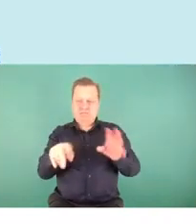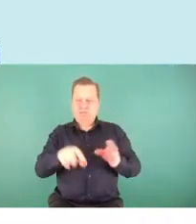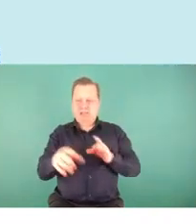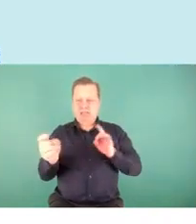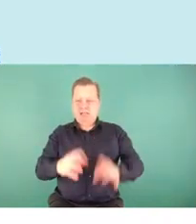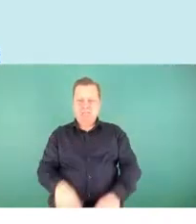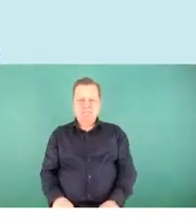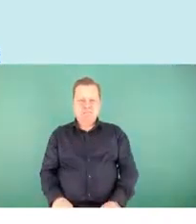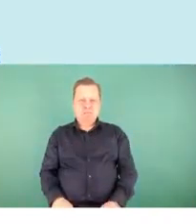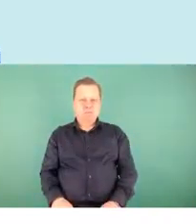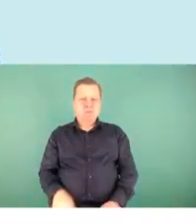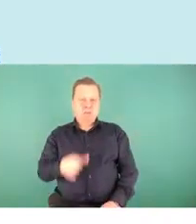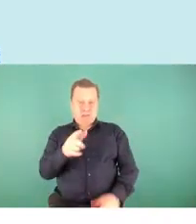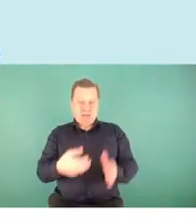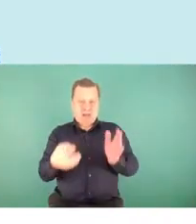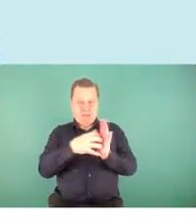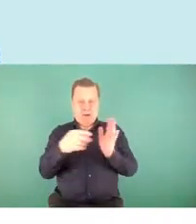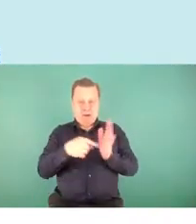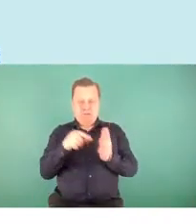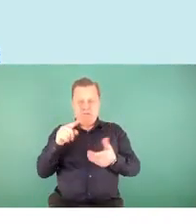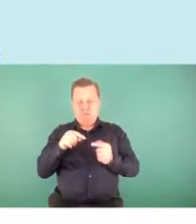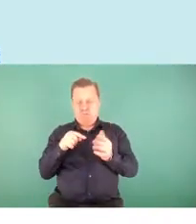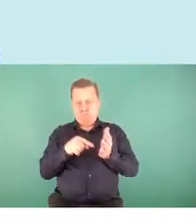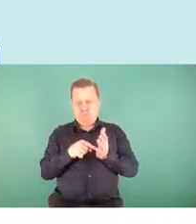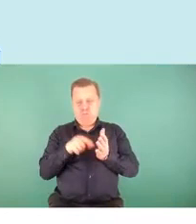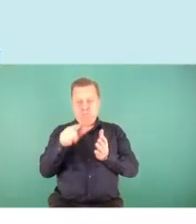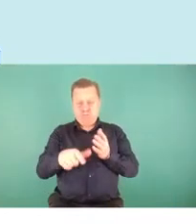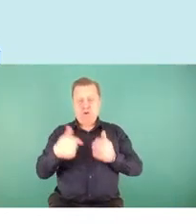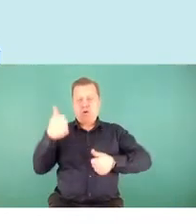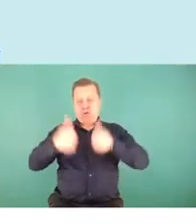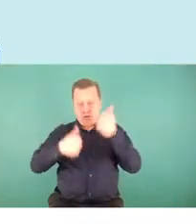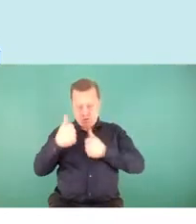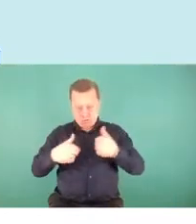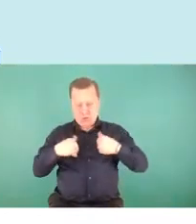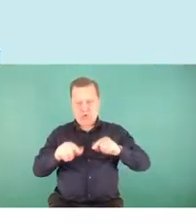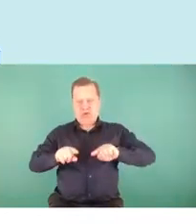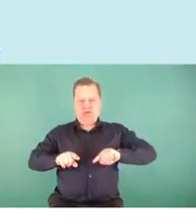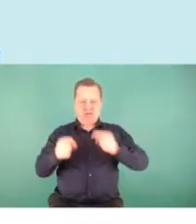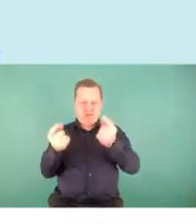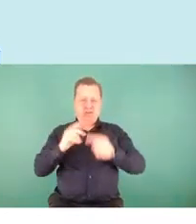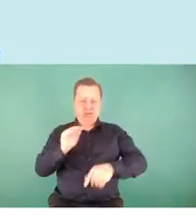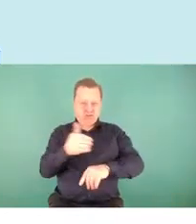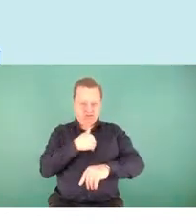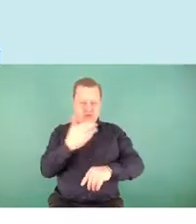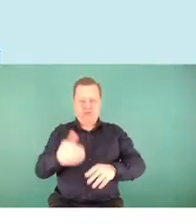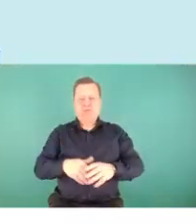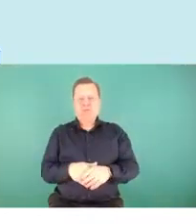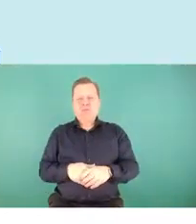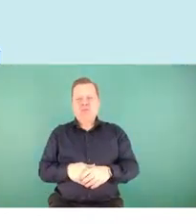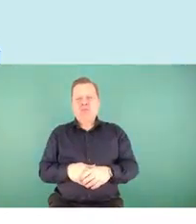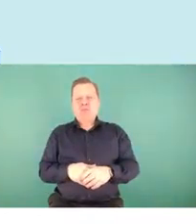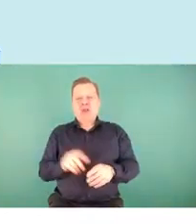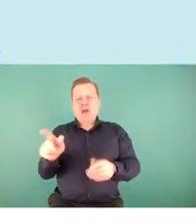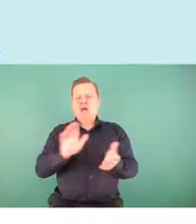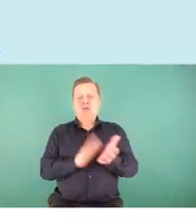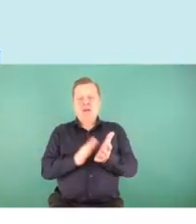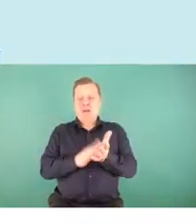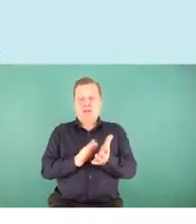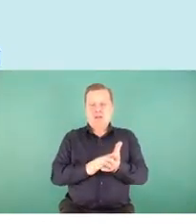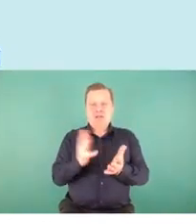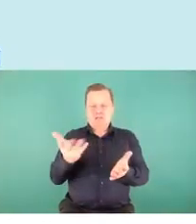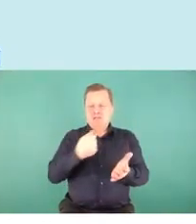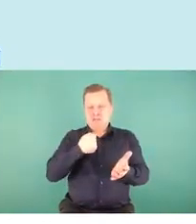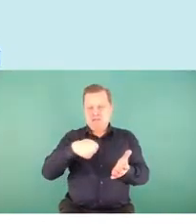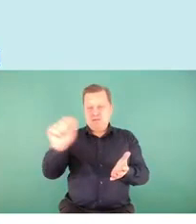aplikacji zorganizowaliśmy również konkursy dla szkół, w których nagrodami były wyjazdy na